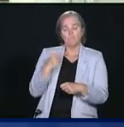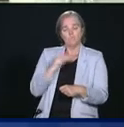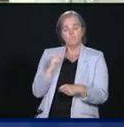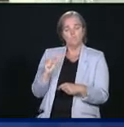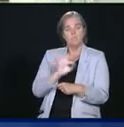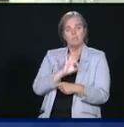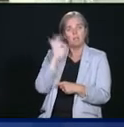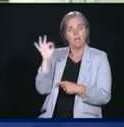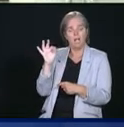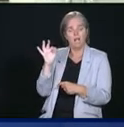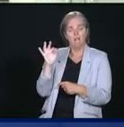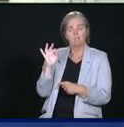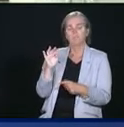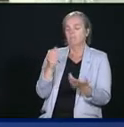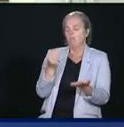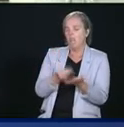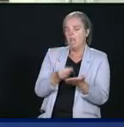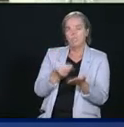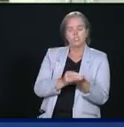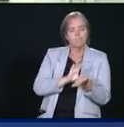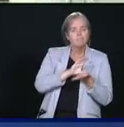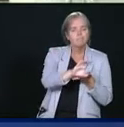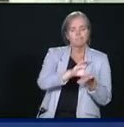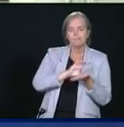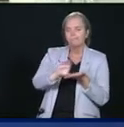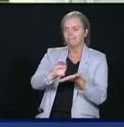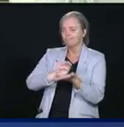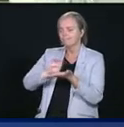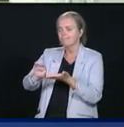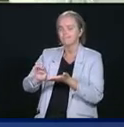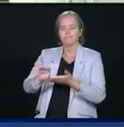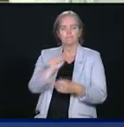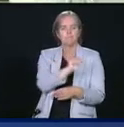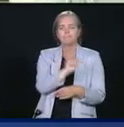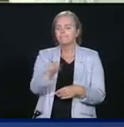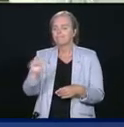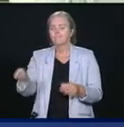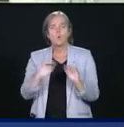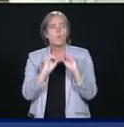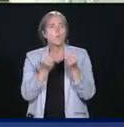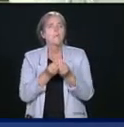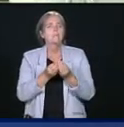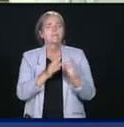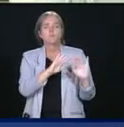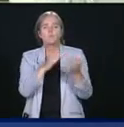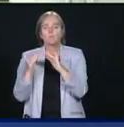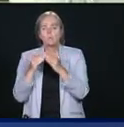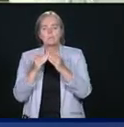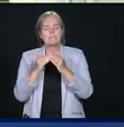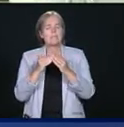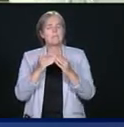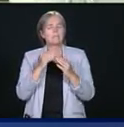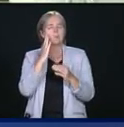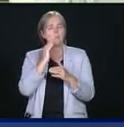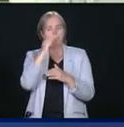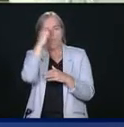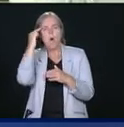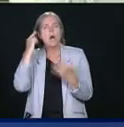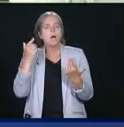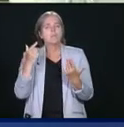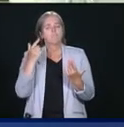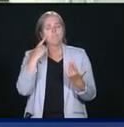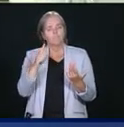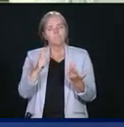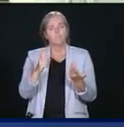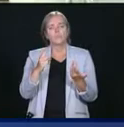énormément de différentes façons pour aider les organismes communautaires noirs, pour investir dans